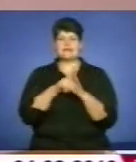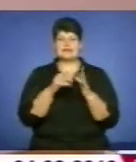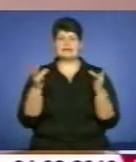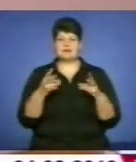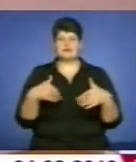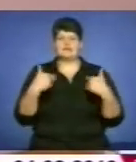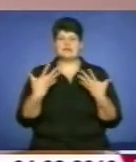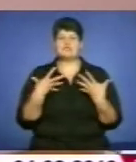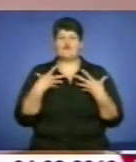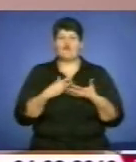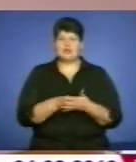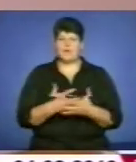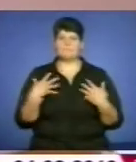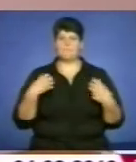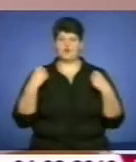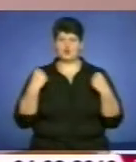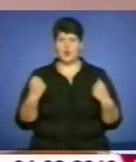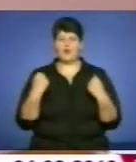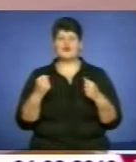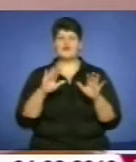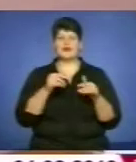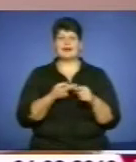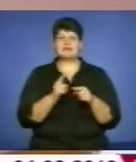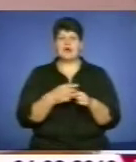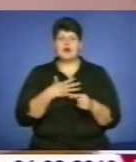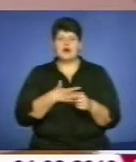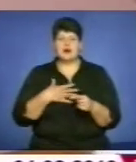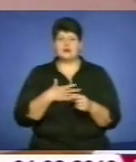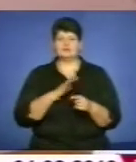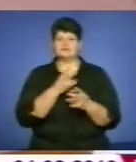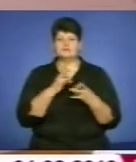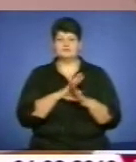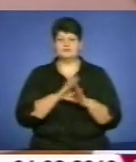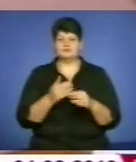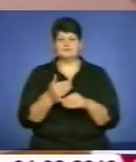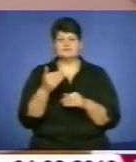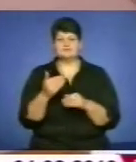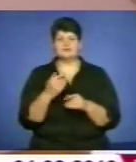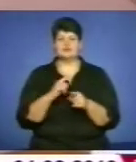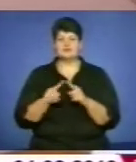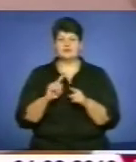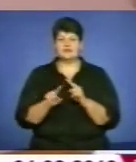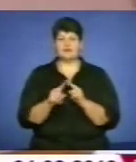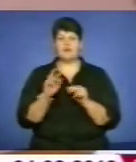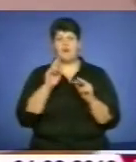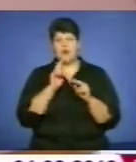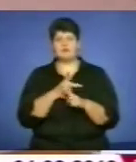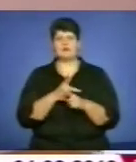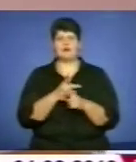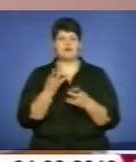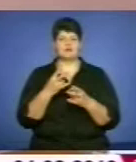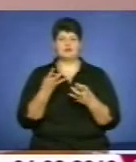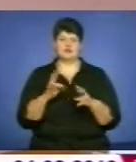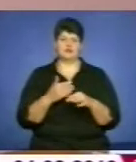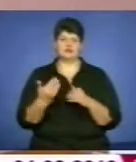своєму здоров'ю. Нехай ця ваша тривога буде перечасна, нехай вона буде помилкова, але нехай вона не буде